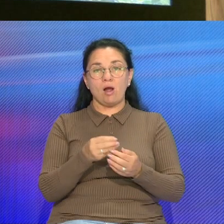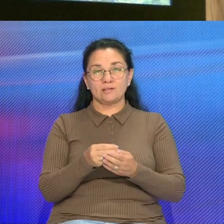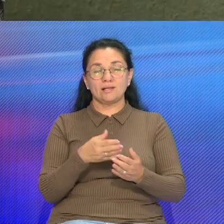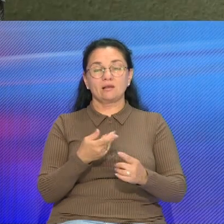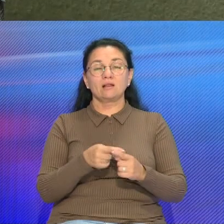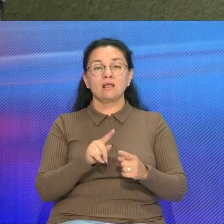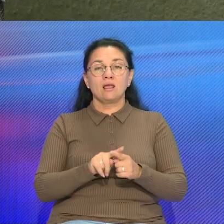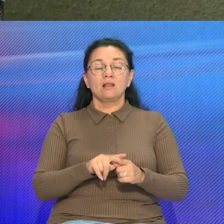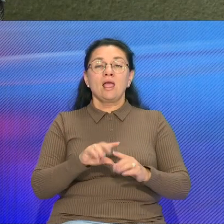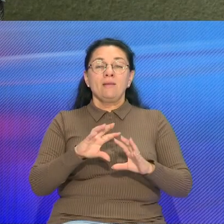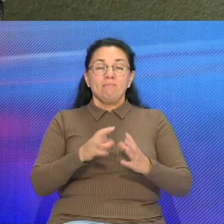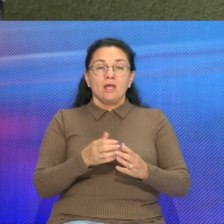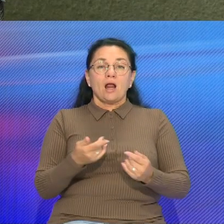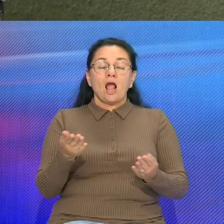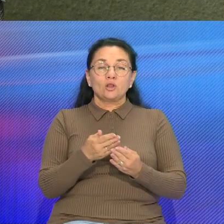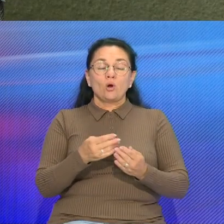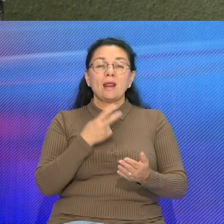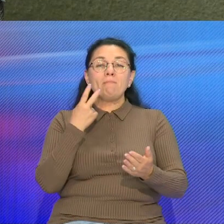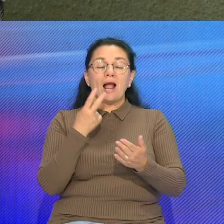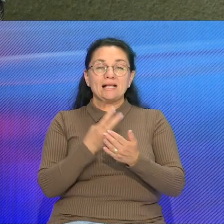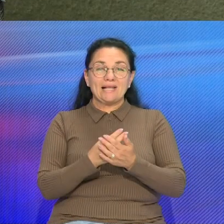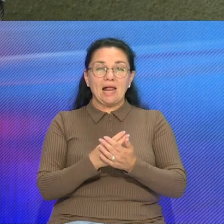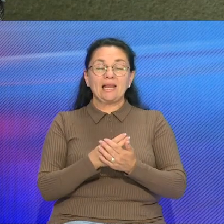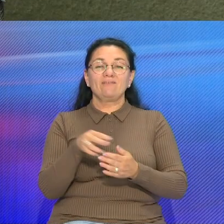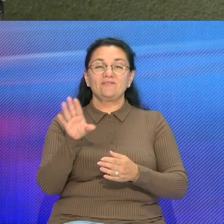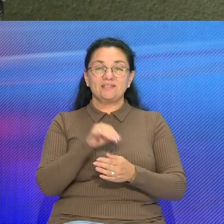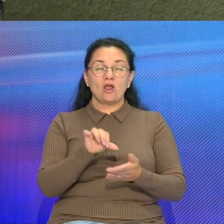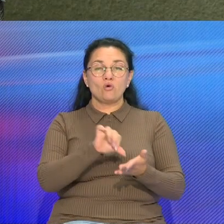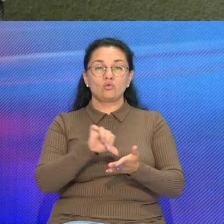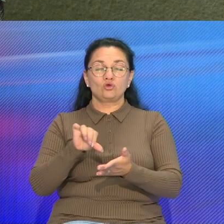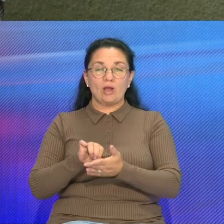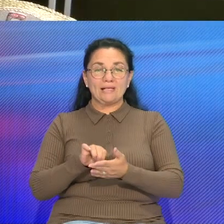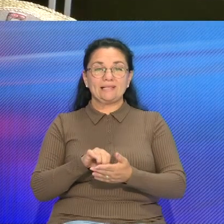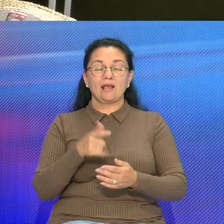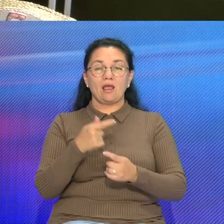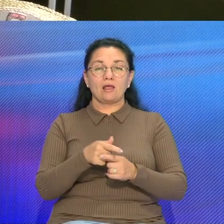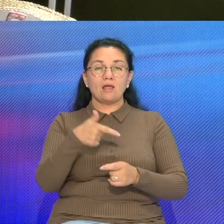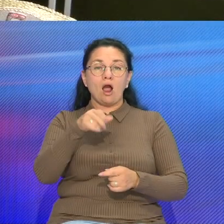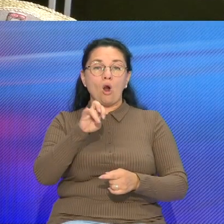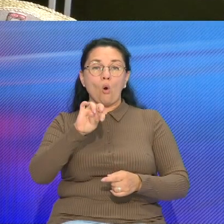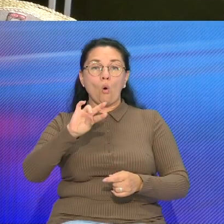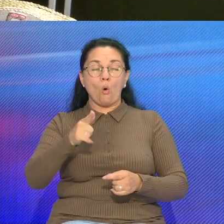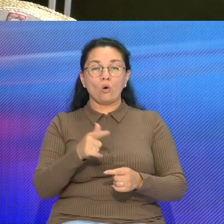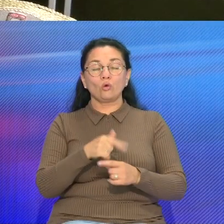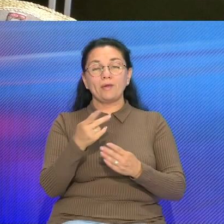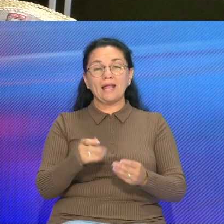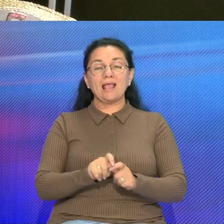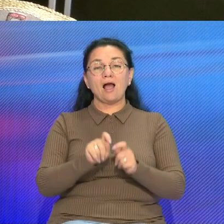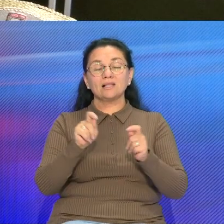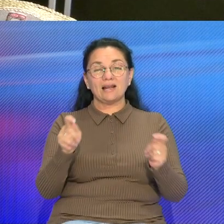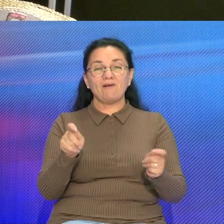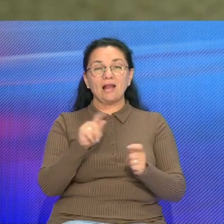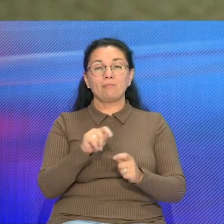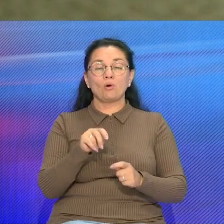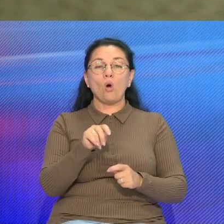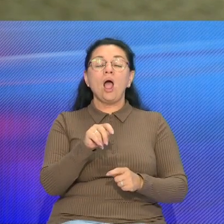тема «Миру» Некаторы авторы у своих работах выделили почесное место и аго символу – голубу Тему «Миру» яны раскрывали и про символ Беларуси